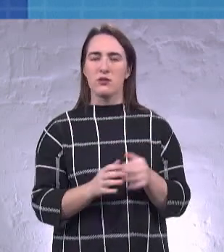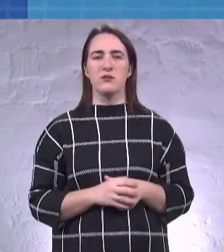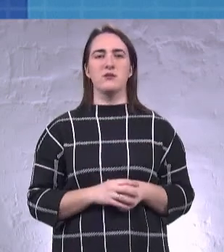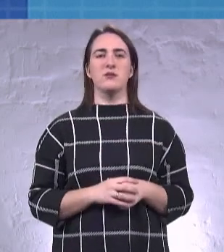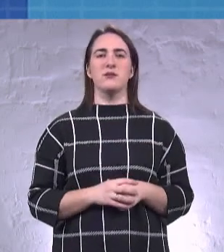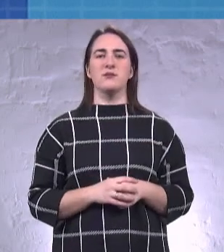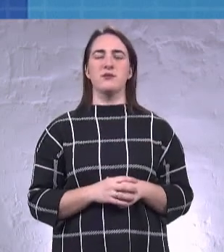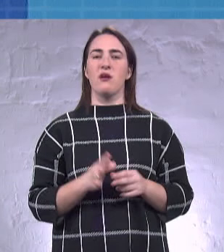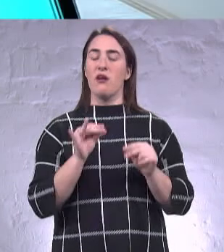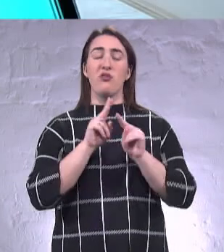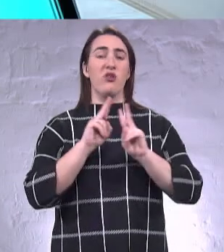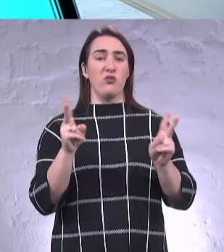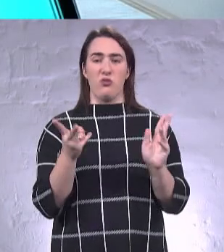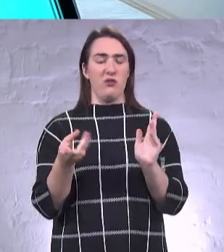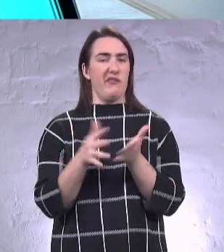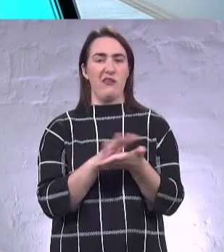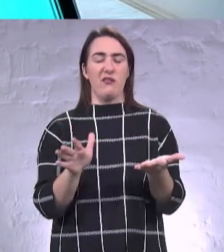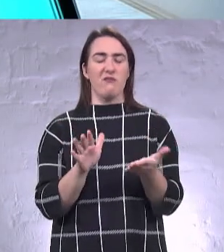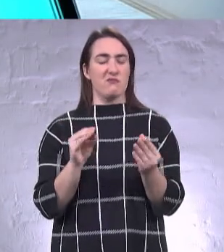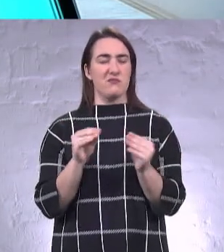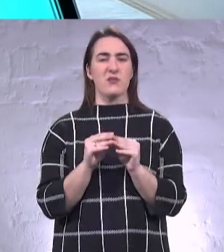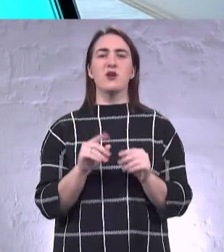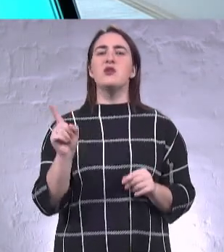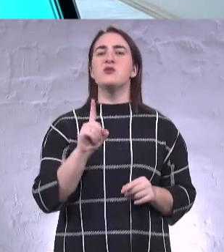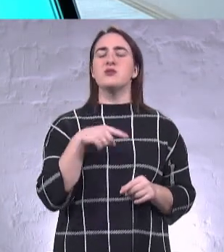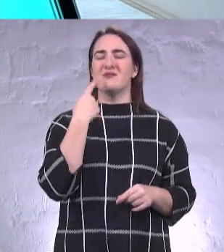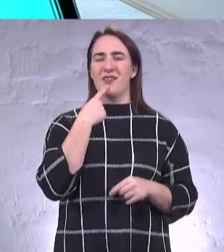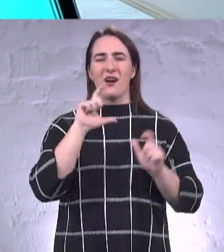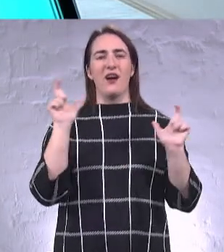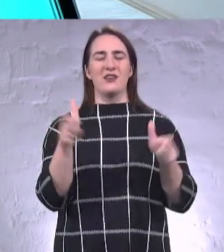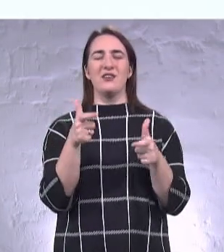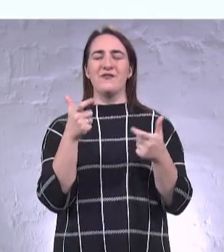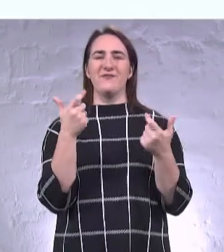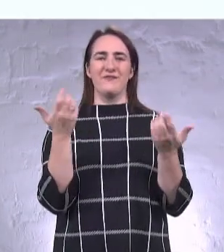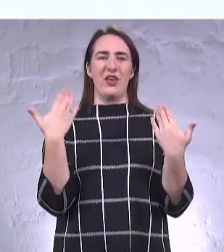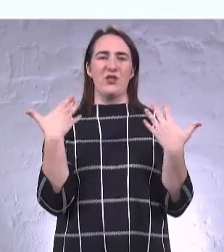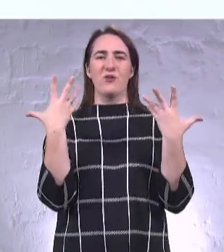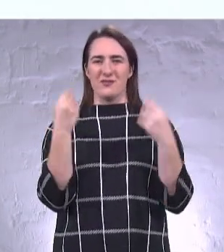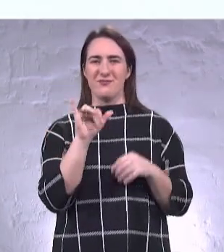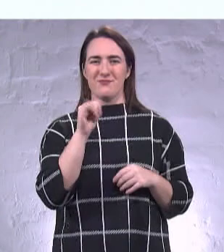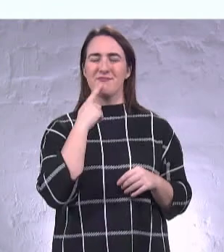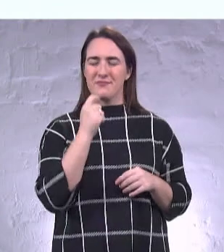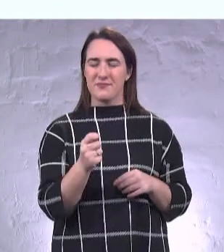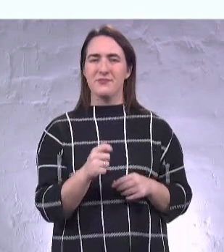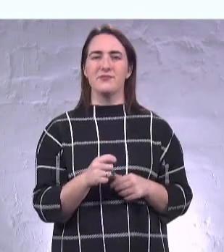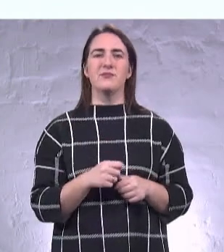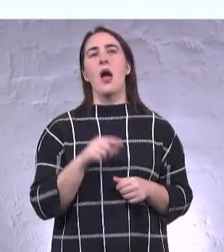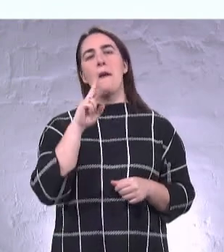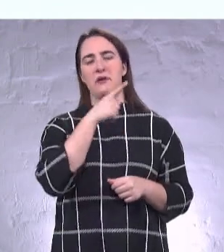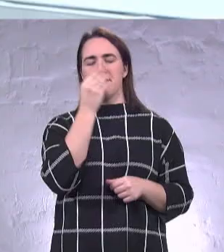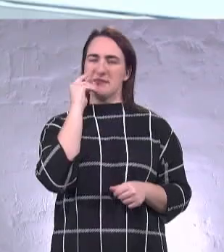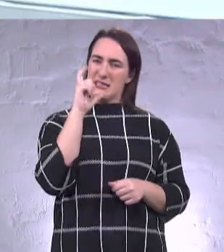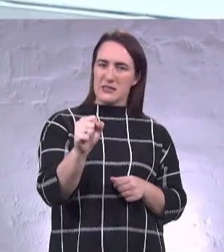І ніхто не відміняв це так справді. Що стосується карантину вихідного дня, ви знаєте… Ну, ви вводили його чи ні?